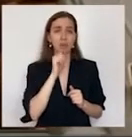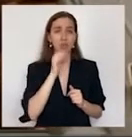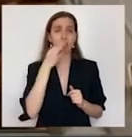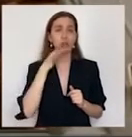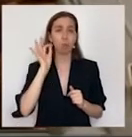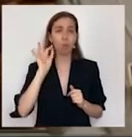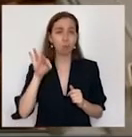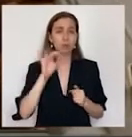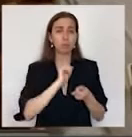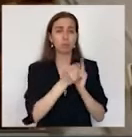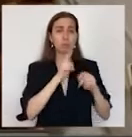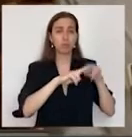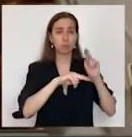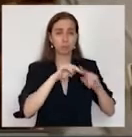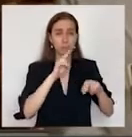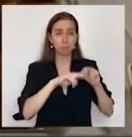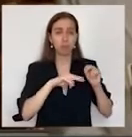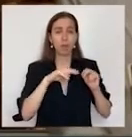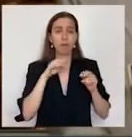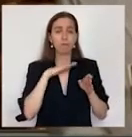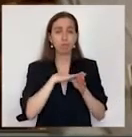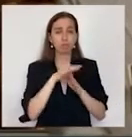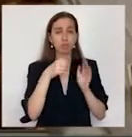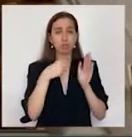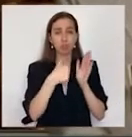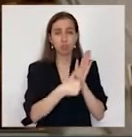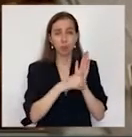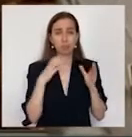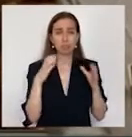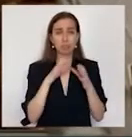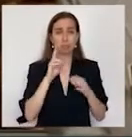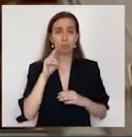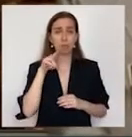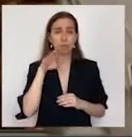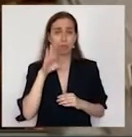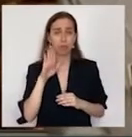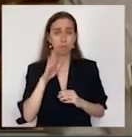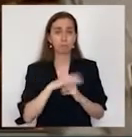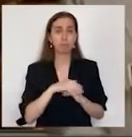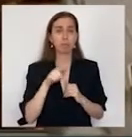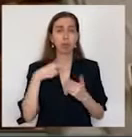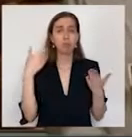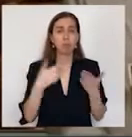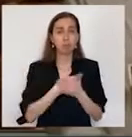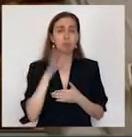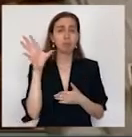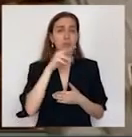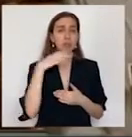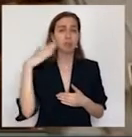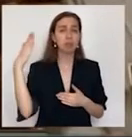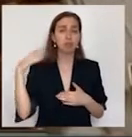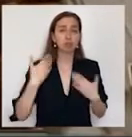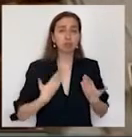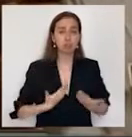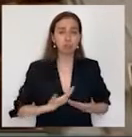реализацию решений 6-го съезда КПВ, преодоление переживаемых страной трудностей, обновление всех сторон жизни